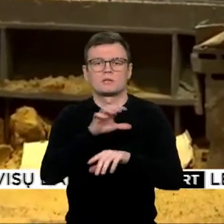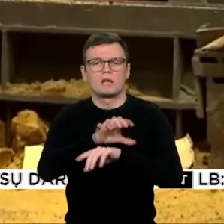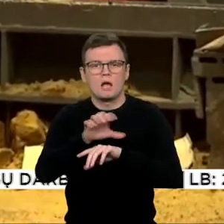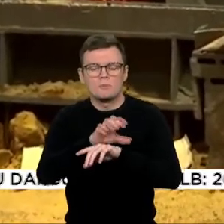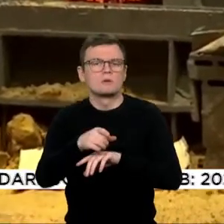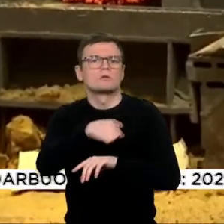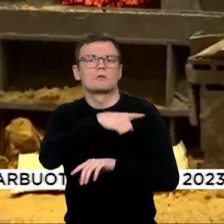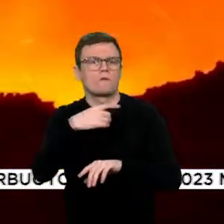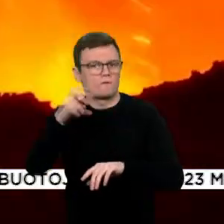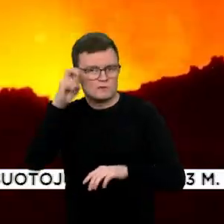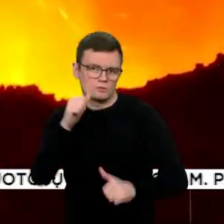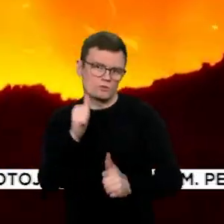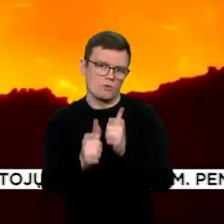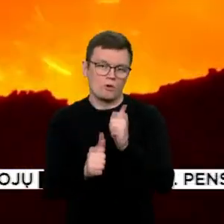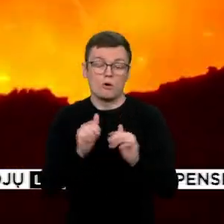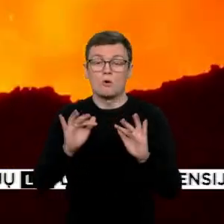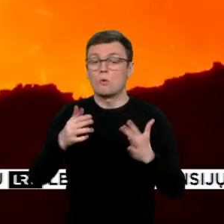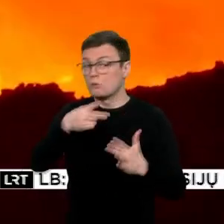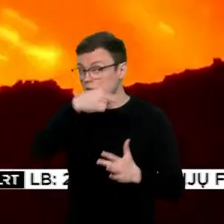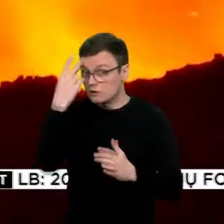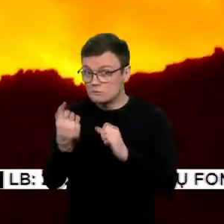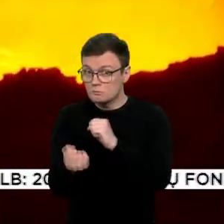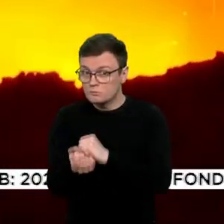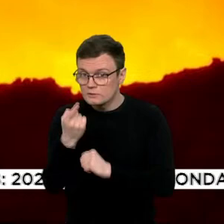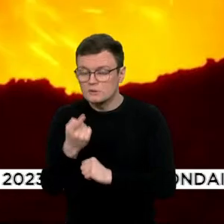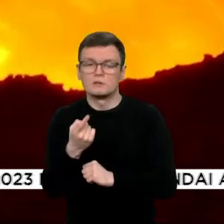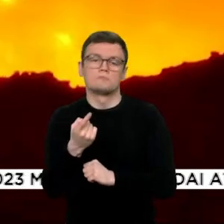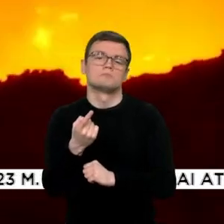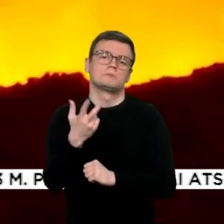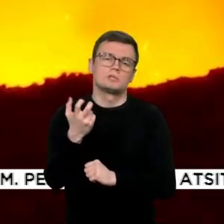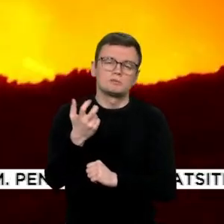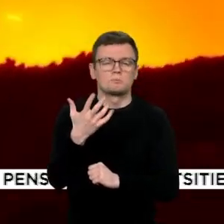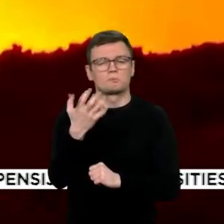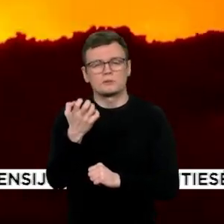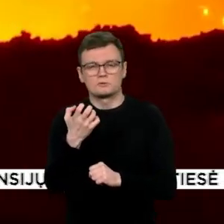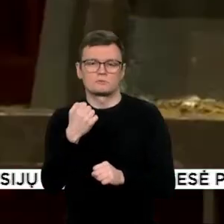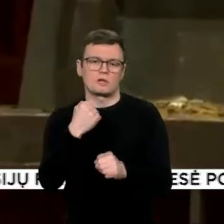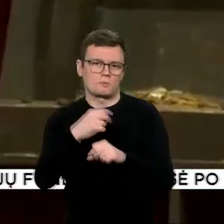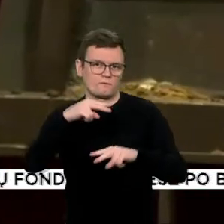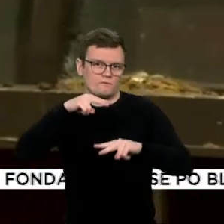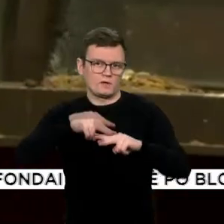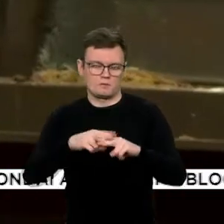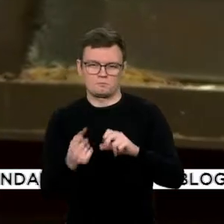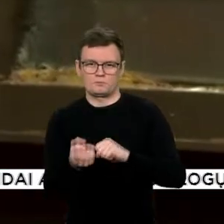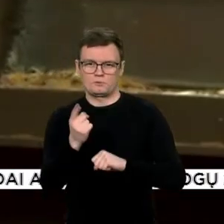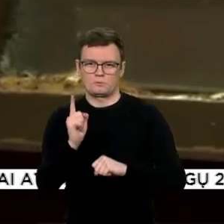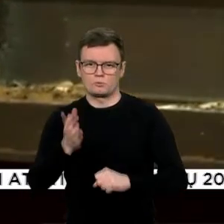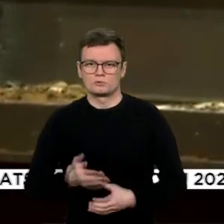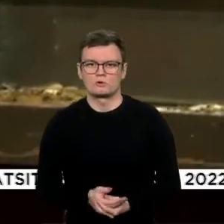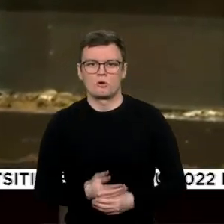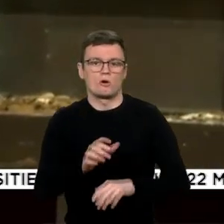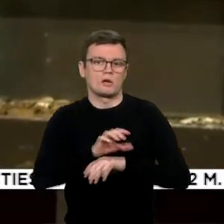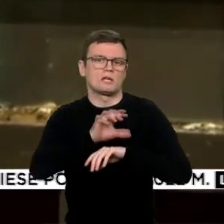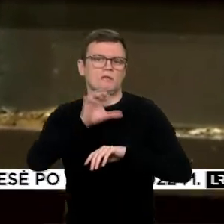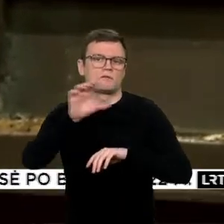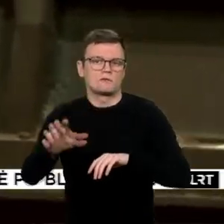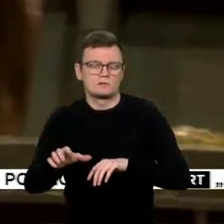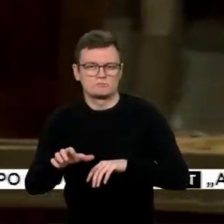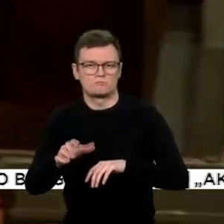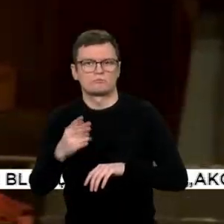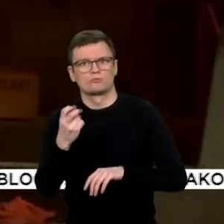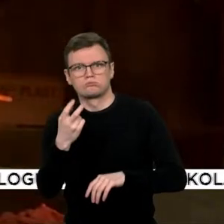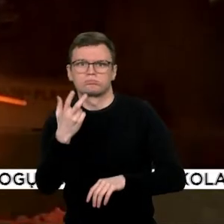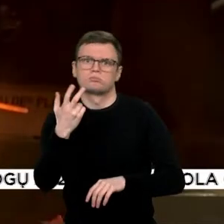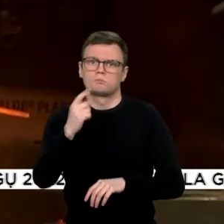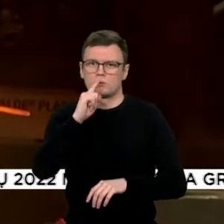Lietuvoje, būtų sukuriama apie 3,5 darbo vietų, o investicijos galėtų siekti 100 milijonų eurų. Jeigu gamykla būtų